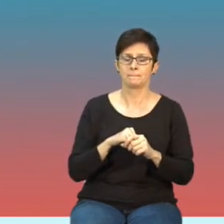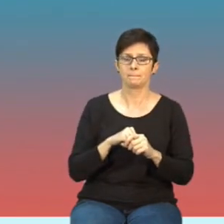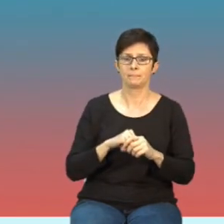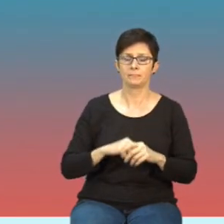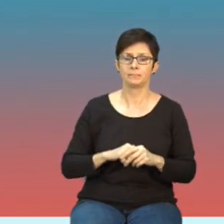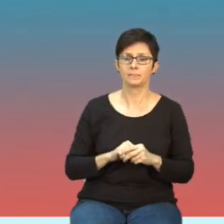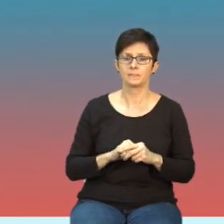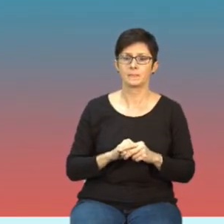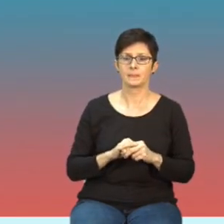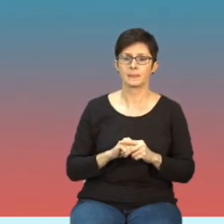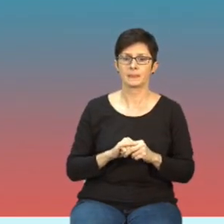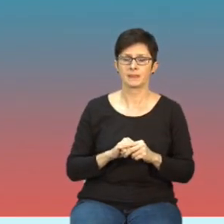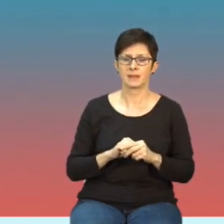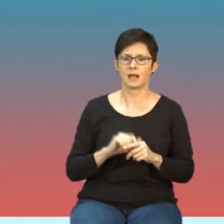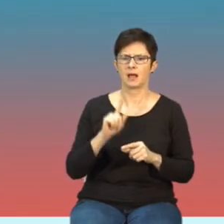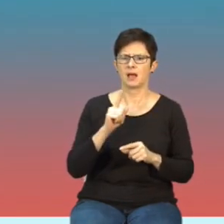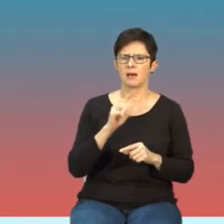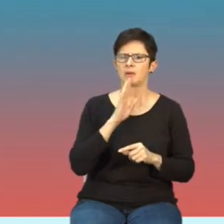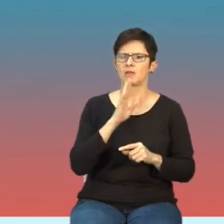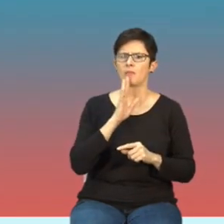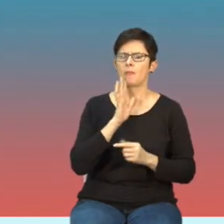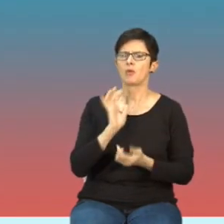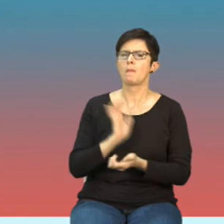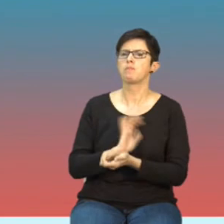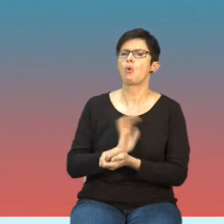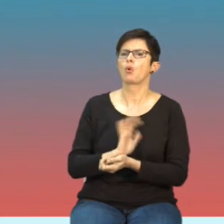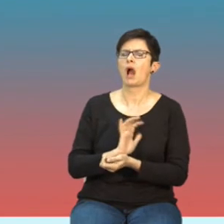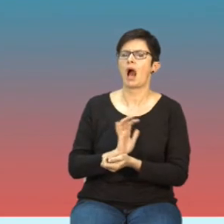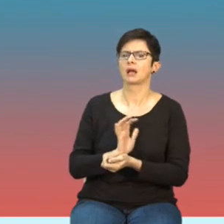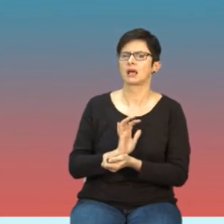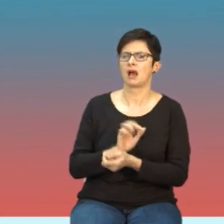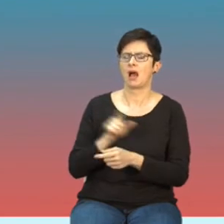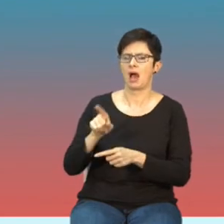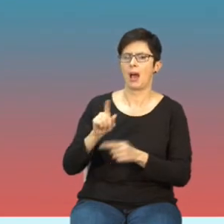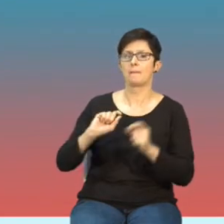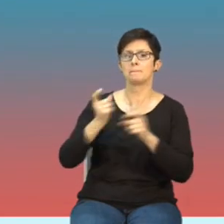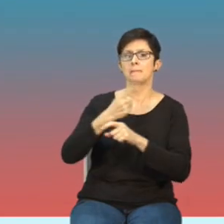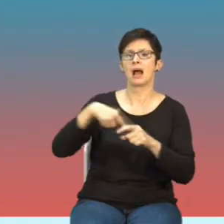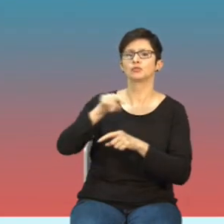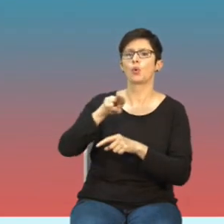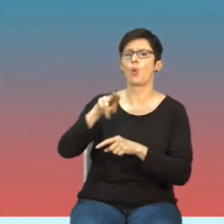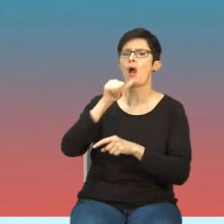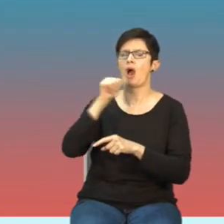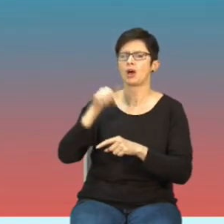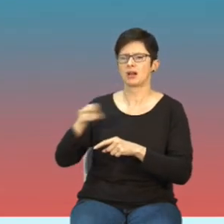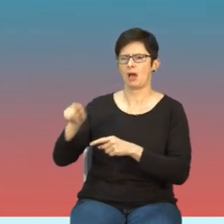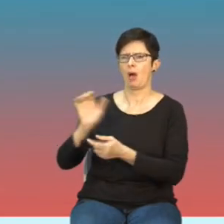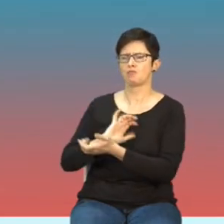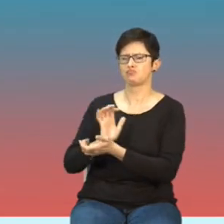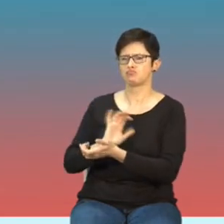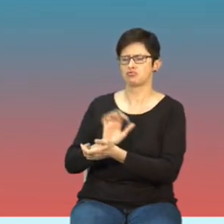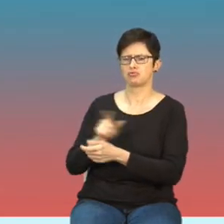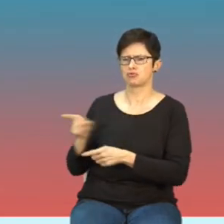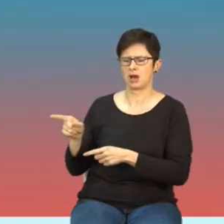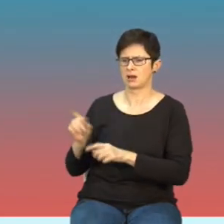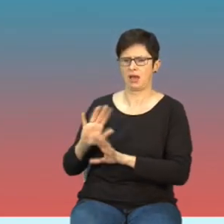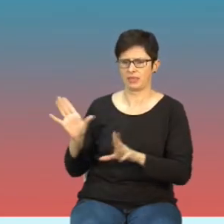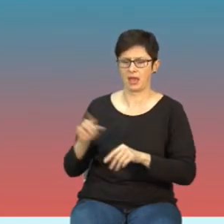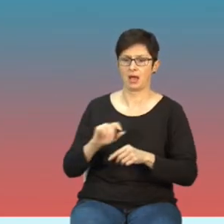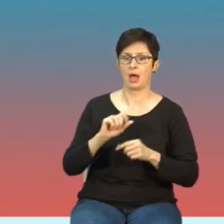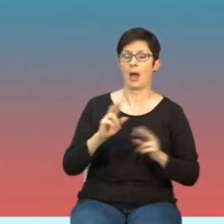właściwie chyba Bułgaria zdaje się z krajów Unii Europejskiej niektóre miasta typu Paryż